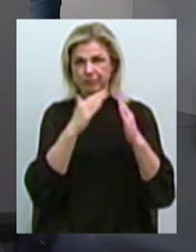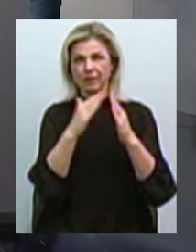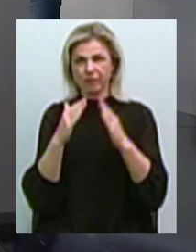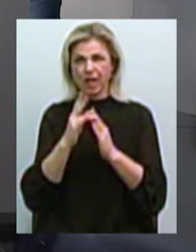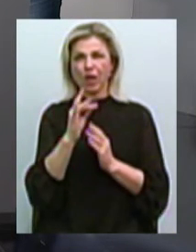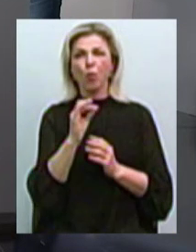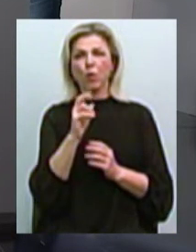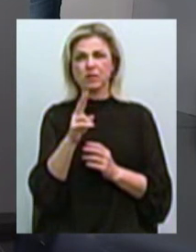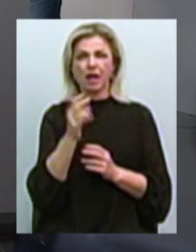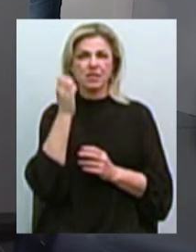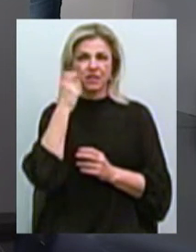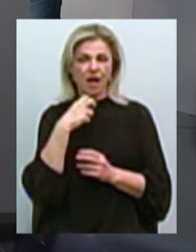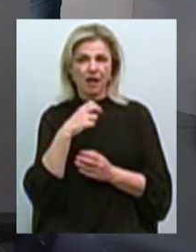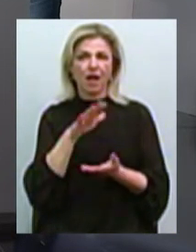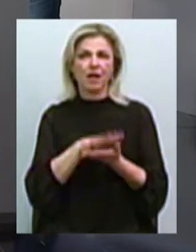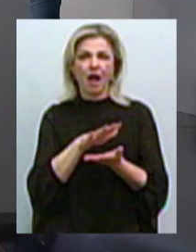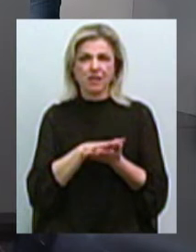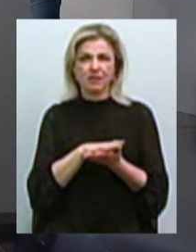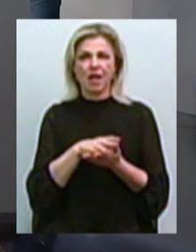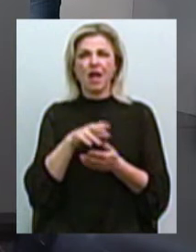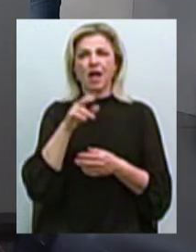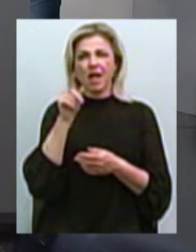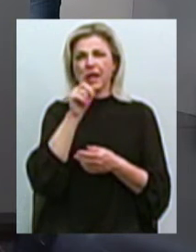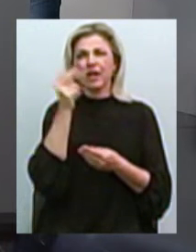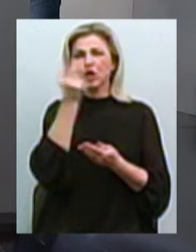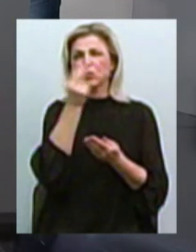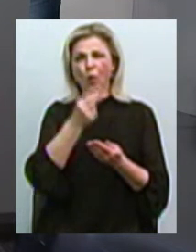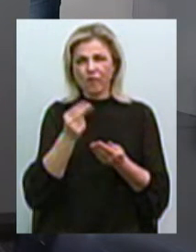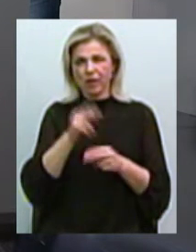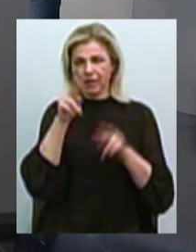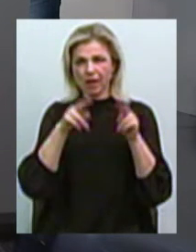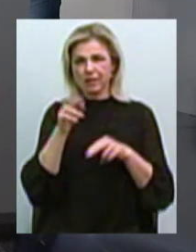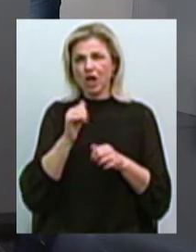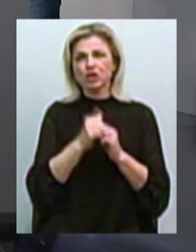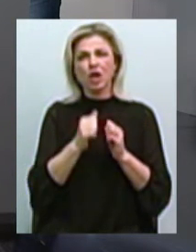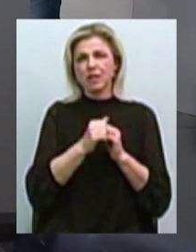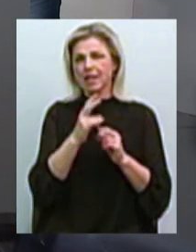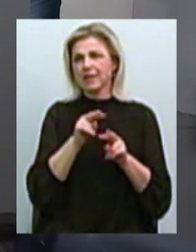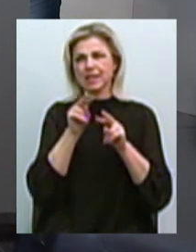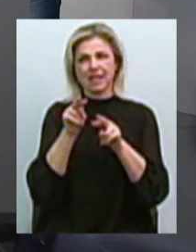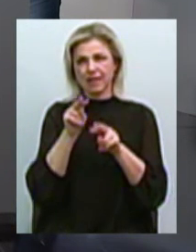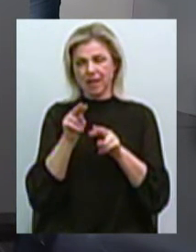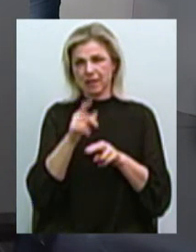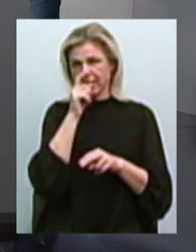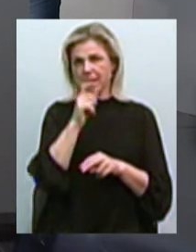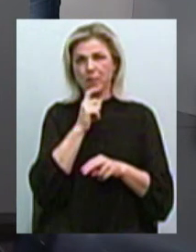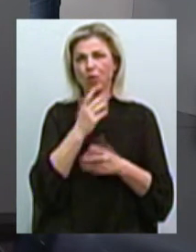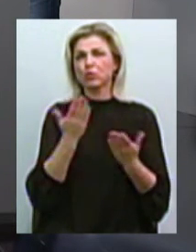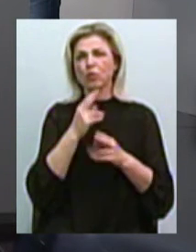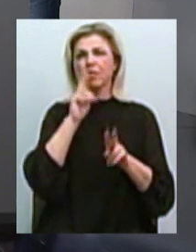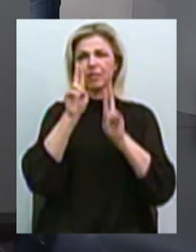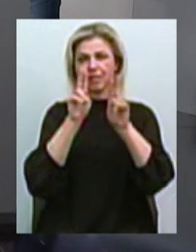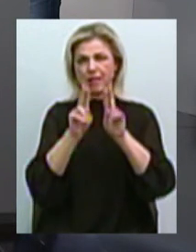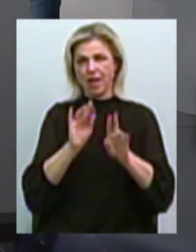грязні, обрисовані, і списані, якби, там, дуже часто за ними не слідять, якби, там, непонятні реклами, звісно,